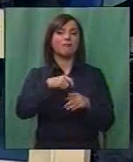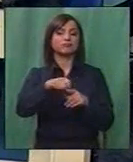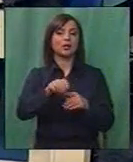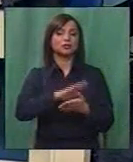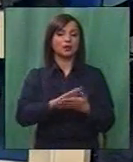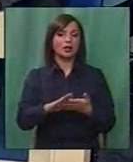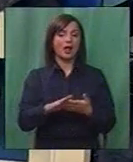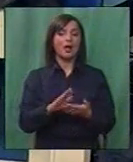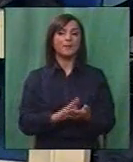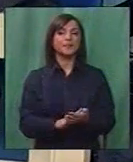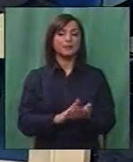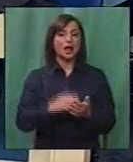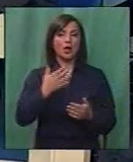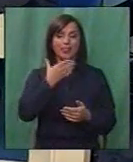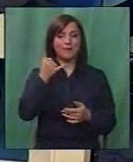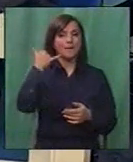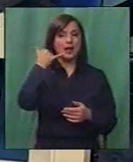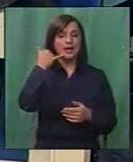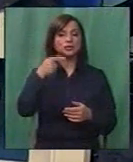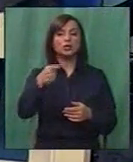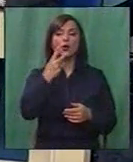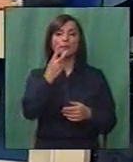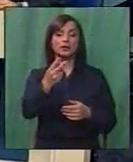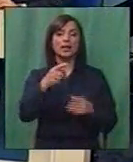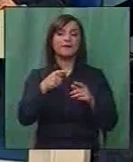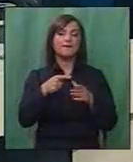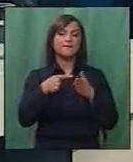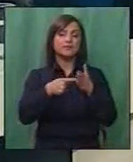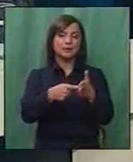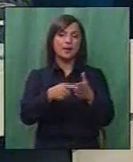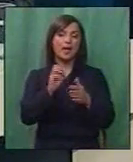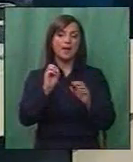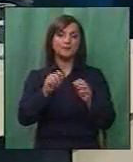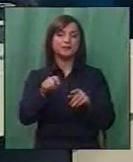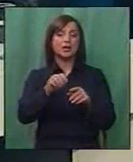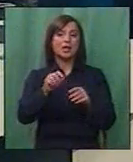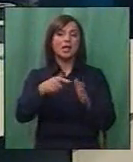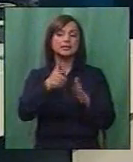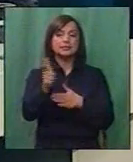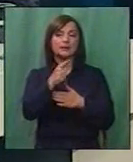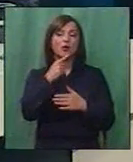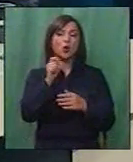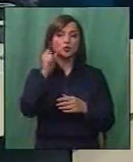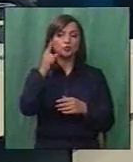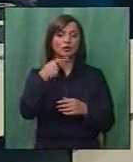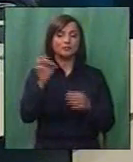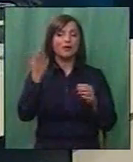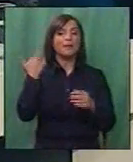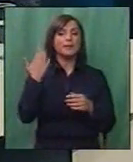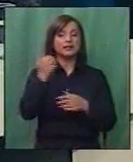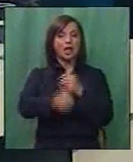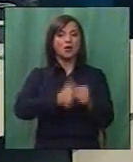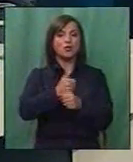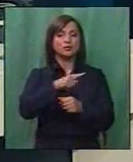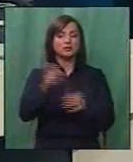само... Доколку немаме гледач, предлагам да го проследиме прилогот, односто случајот која потресе, ланија